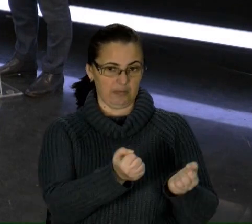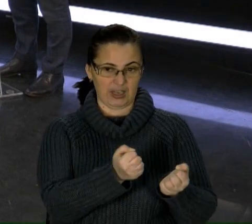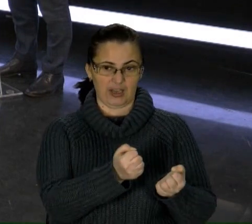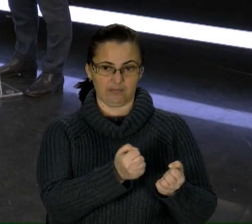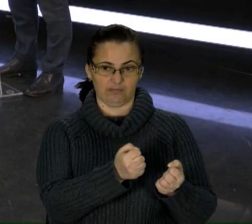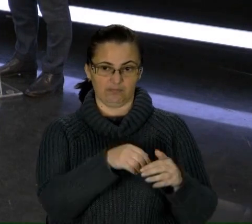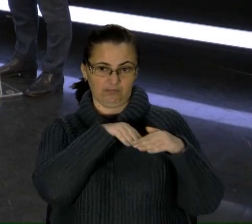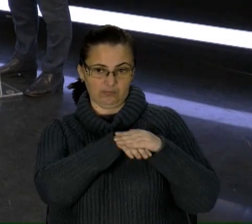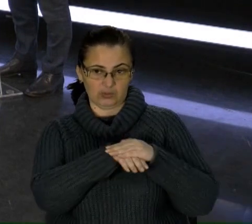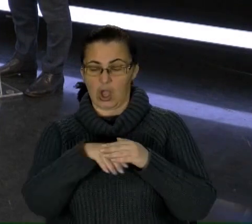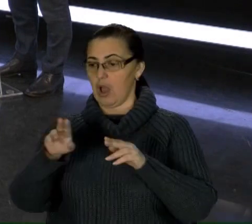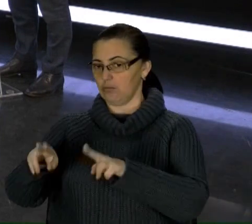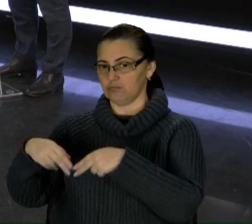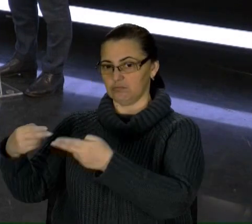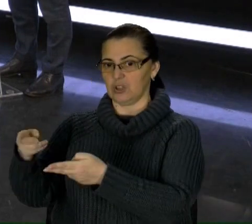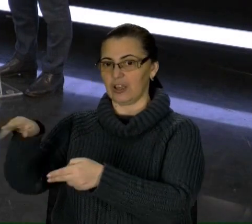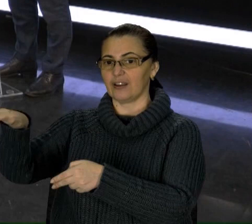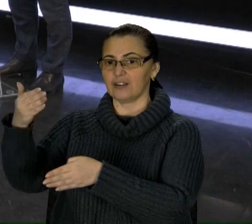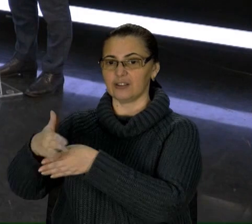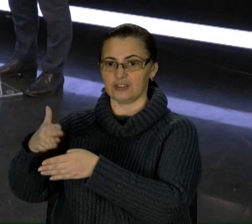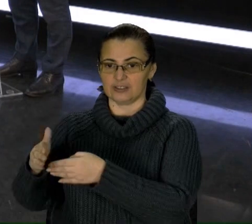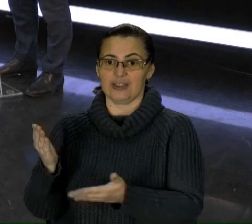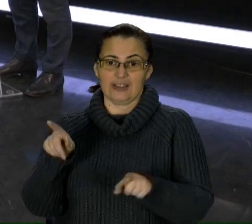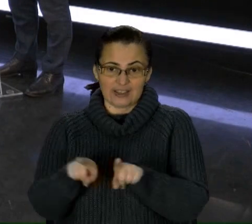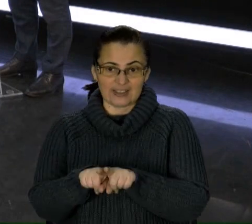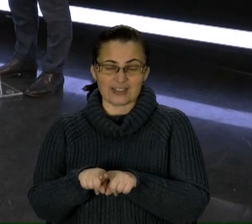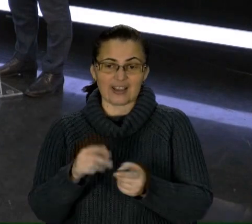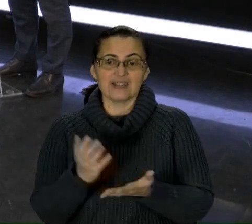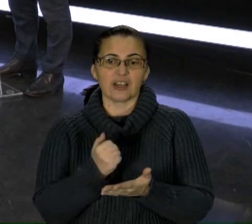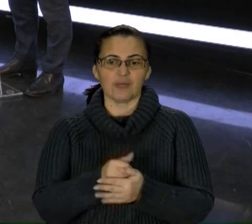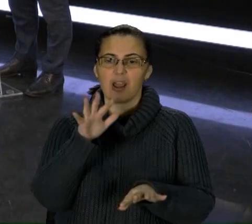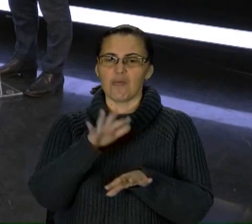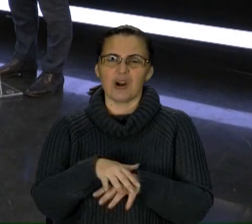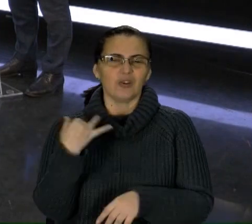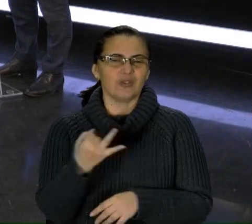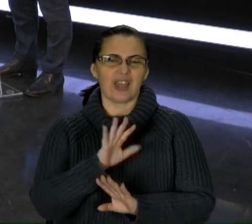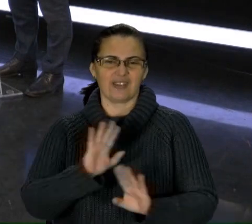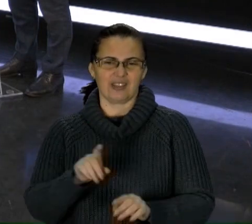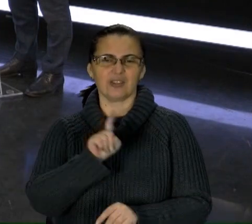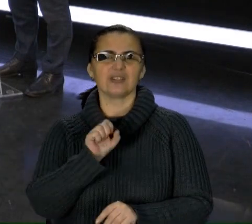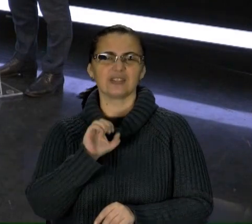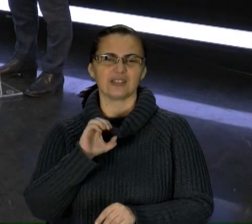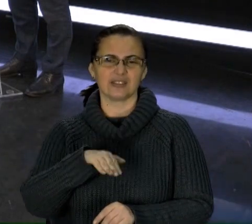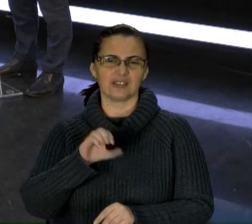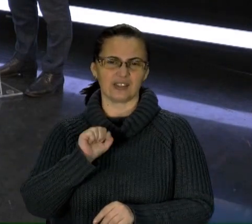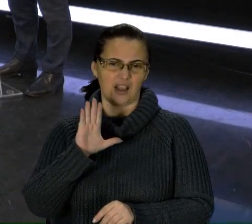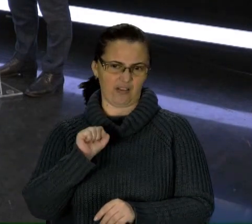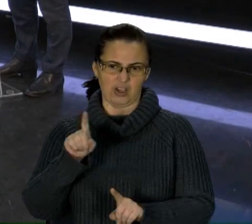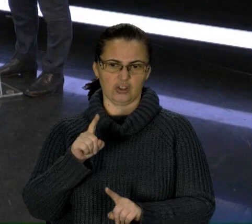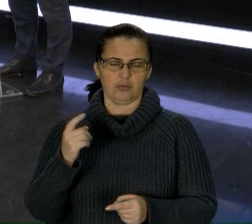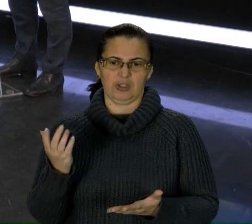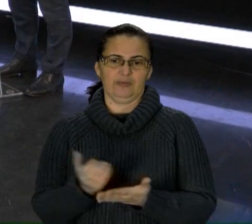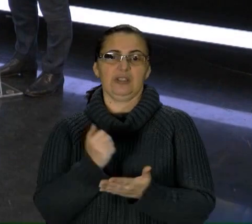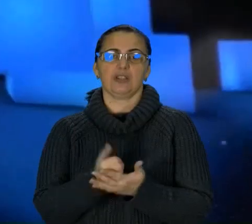кредити. І заробляє свою маржу. І банка не цікавить застава, щоб забрати її собі. Нас цікавить, кредит видали,